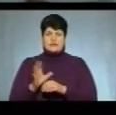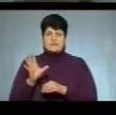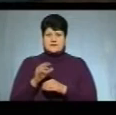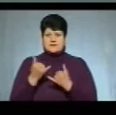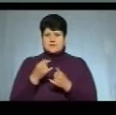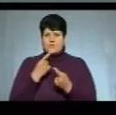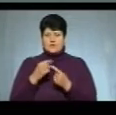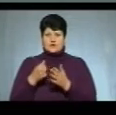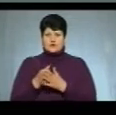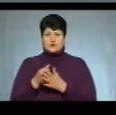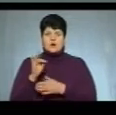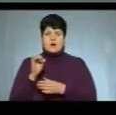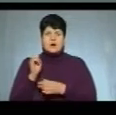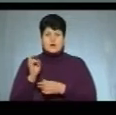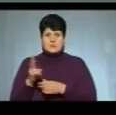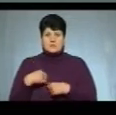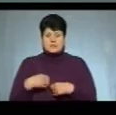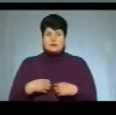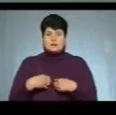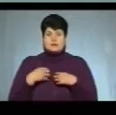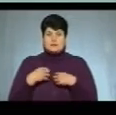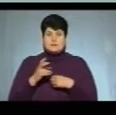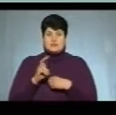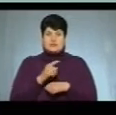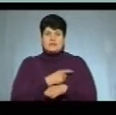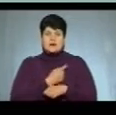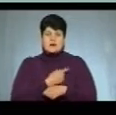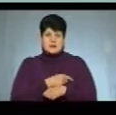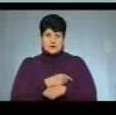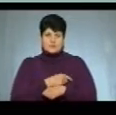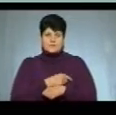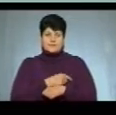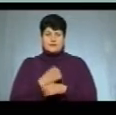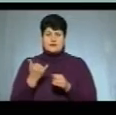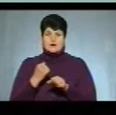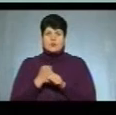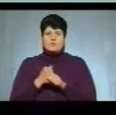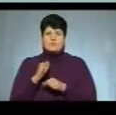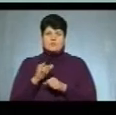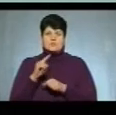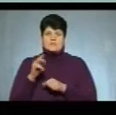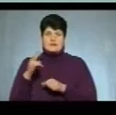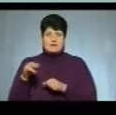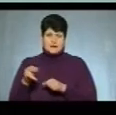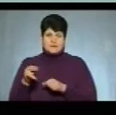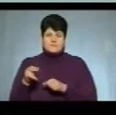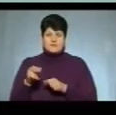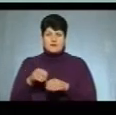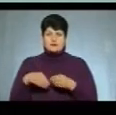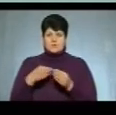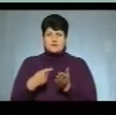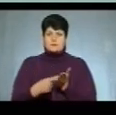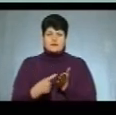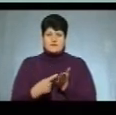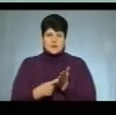раку, так всі про рак, і ми перелякалися, якби прийшли в лікарні на обстеження, зараз робимо ОЗД, тоді дадуть підтвердження,